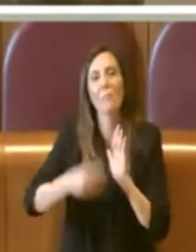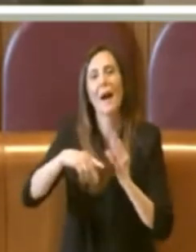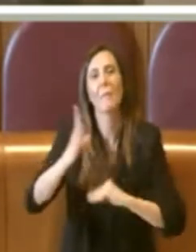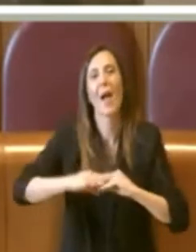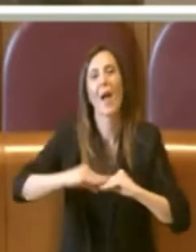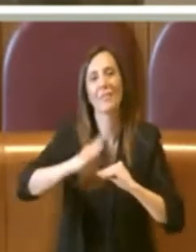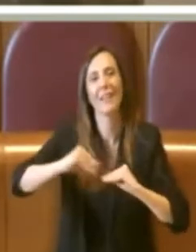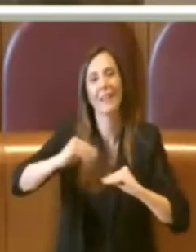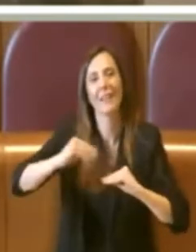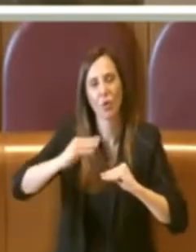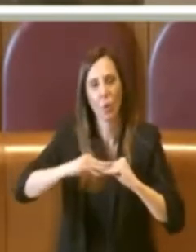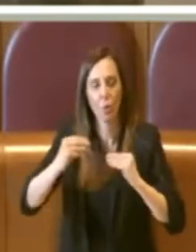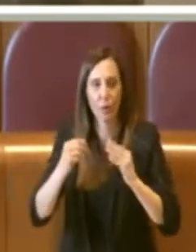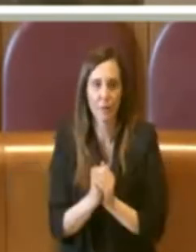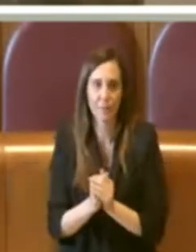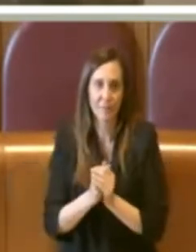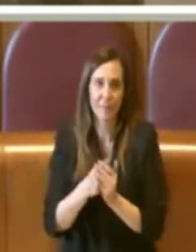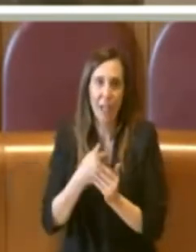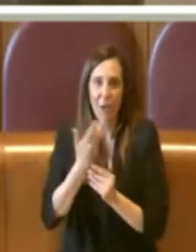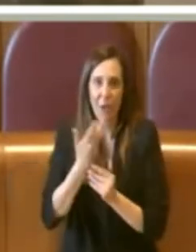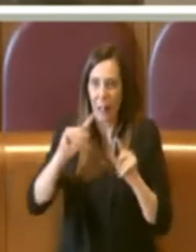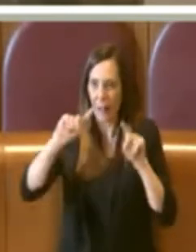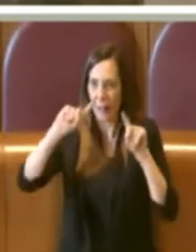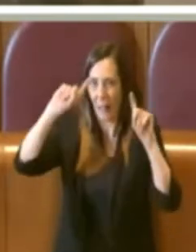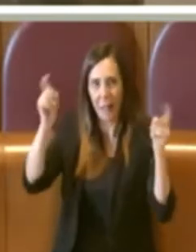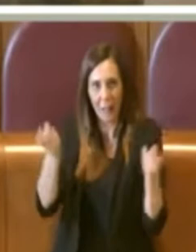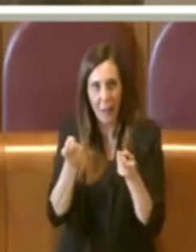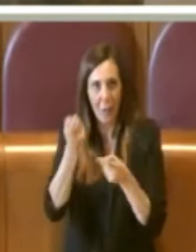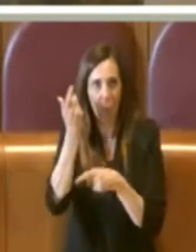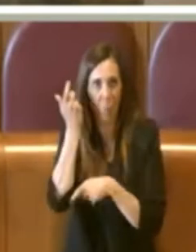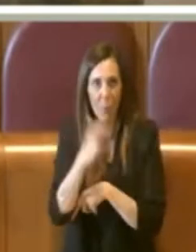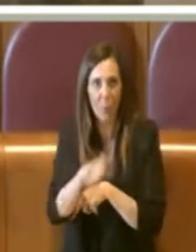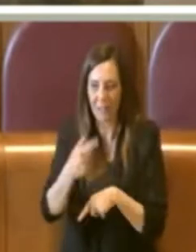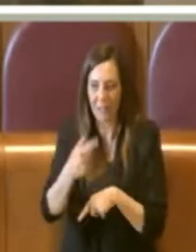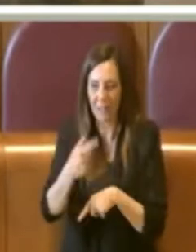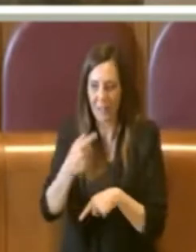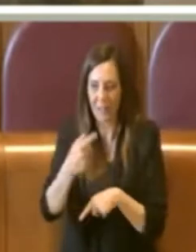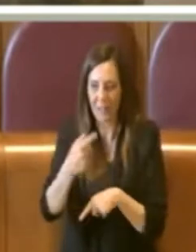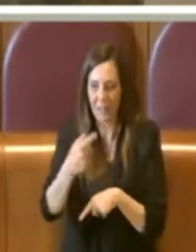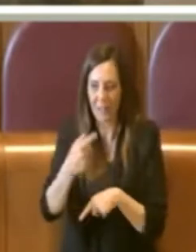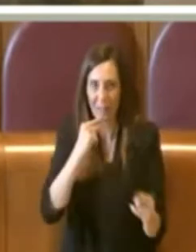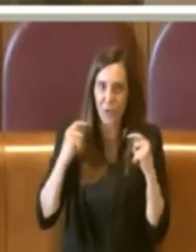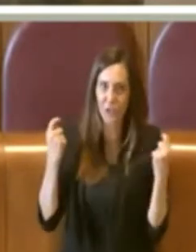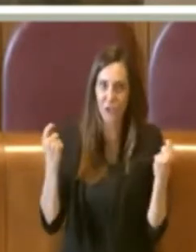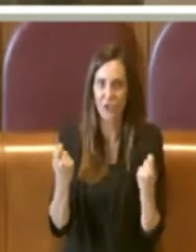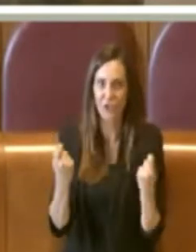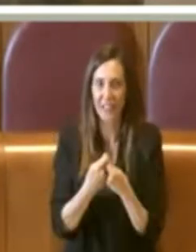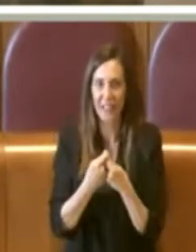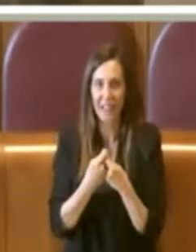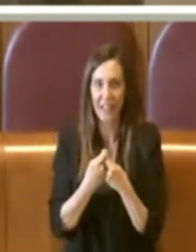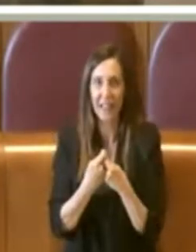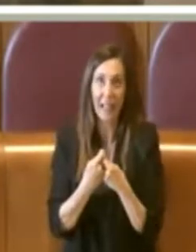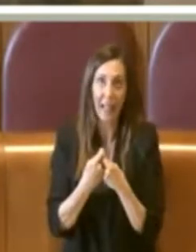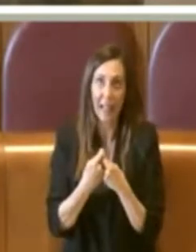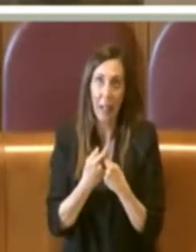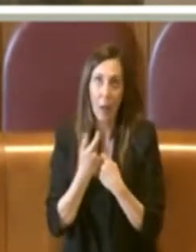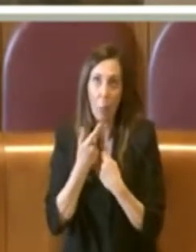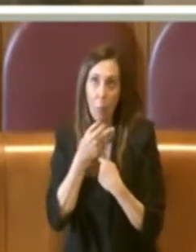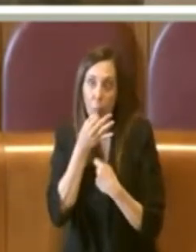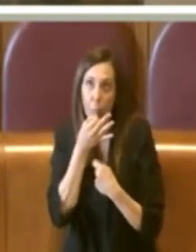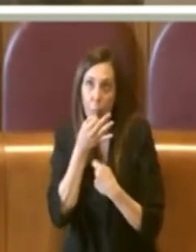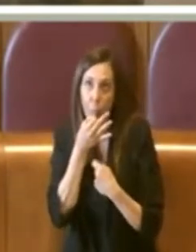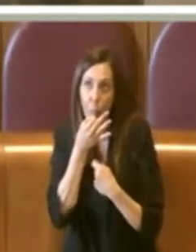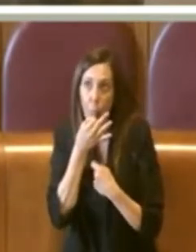Perché, apro una piccola parentesi, visto che siamo in discussione generale, sicuramente ci si può un pochino